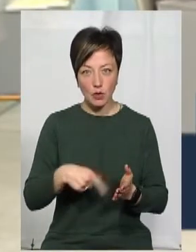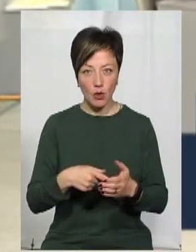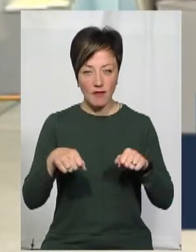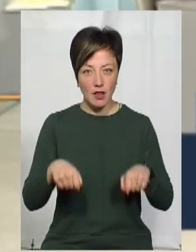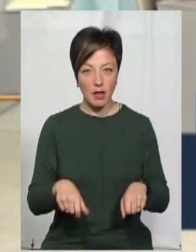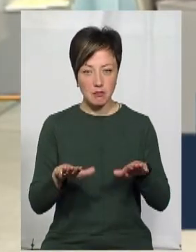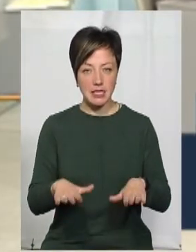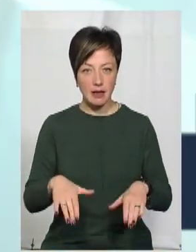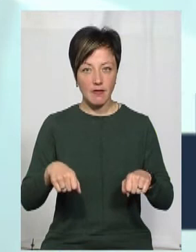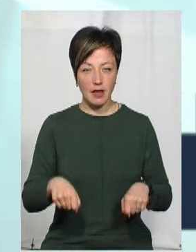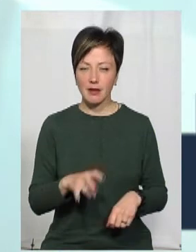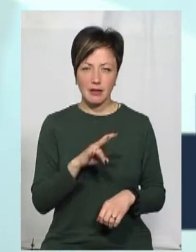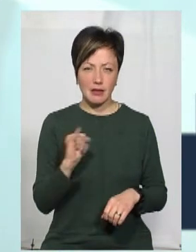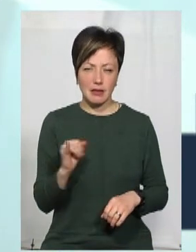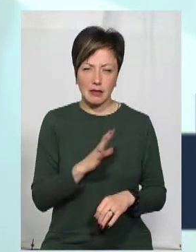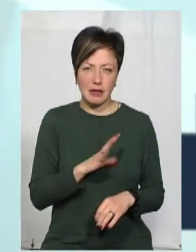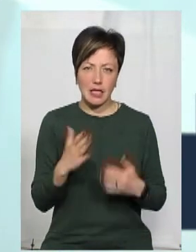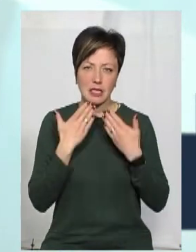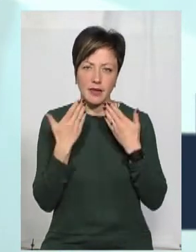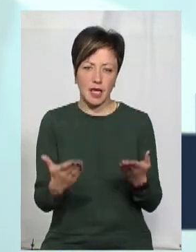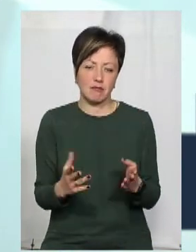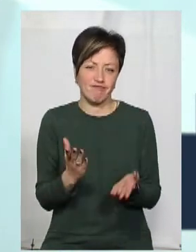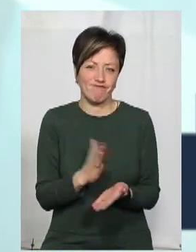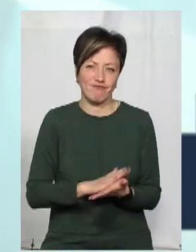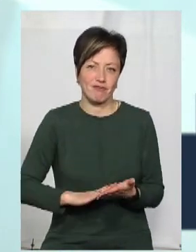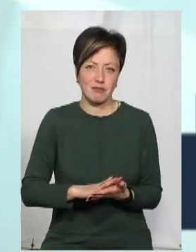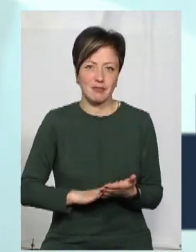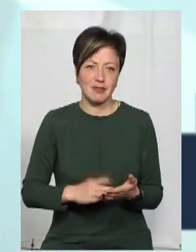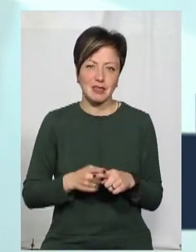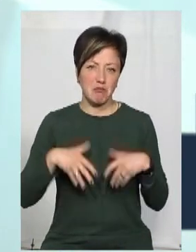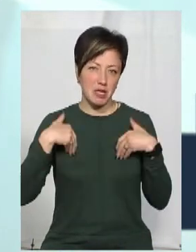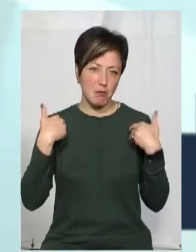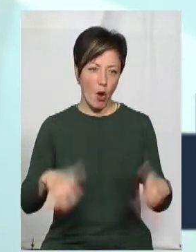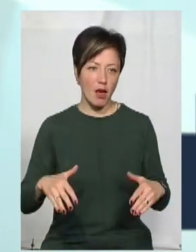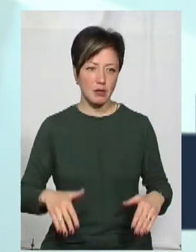міської влади, до місцевої влади? Ні, не обращаюся до того, що це безполізно.